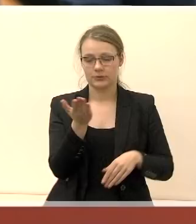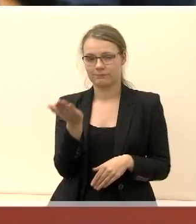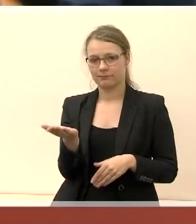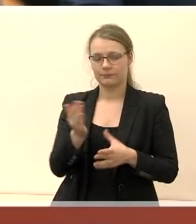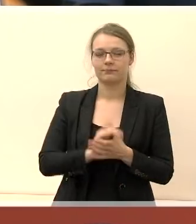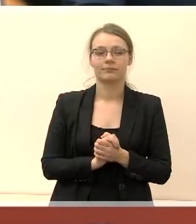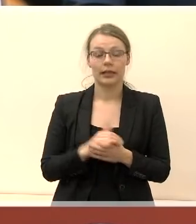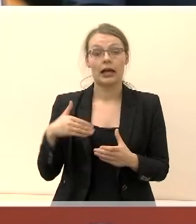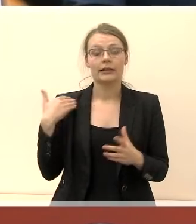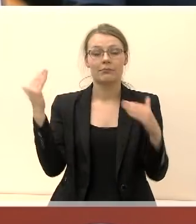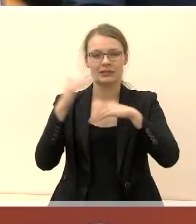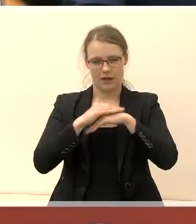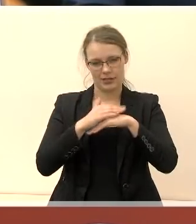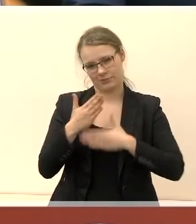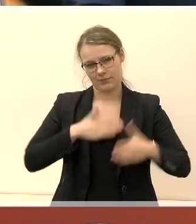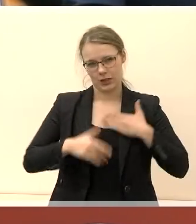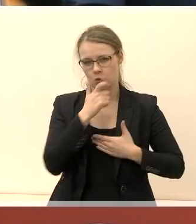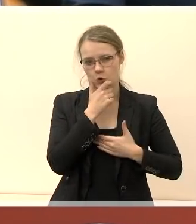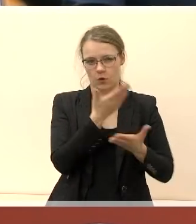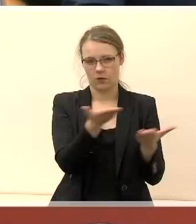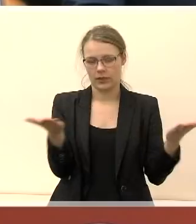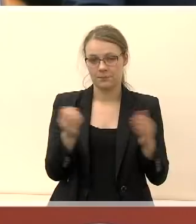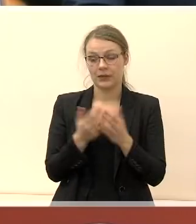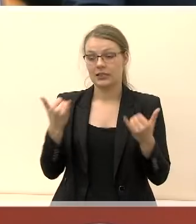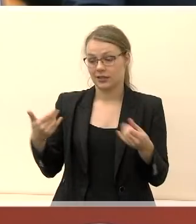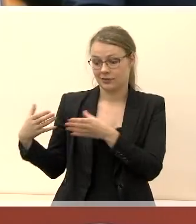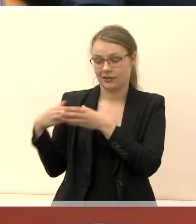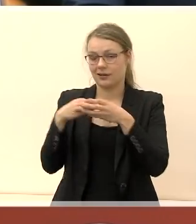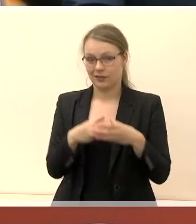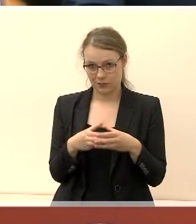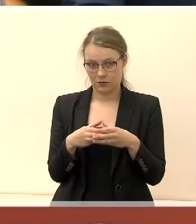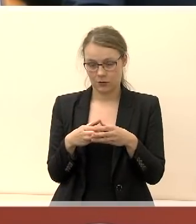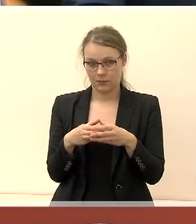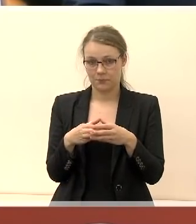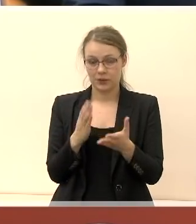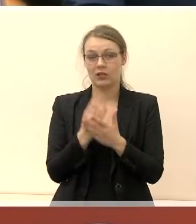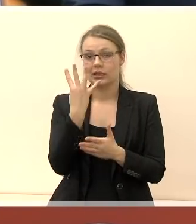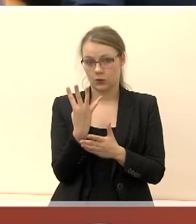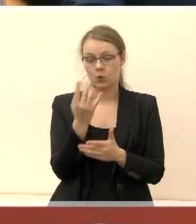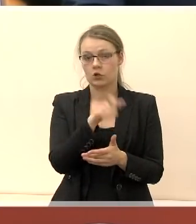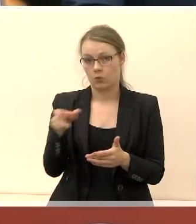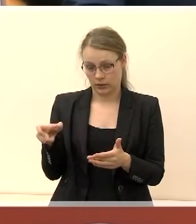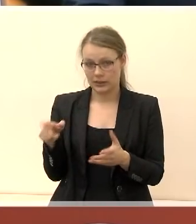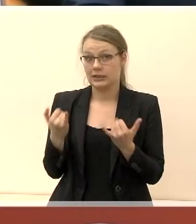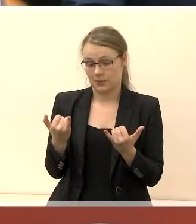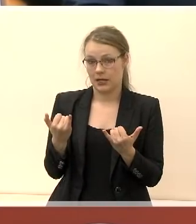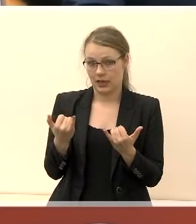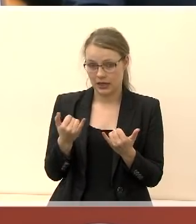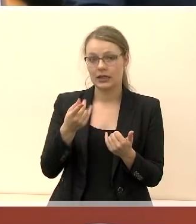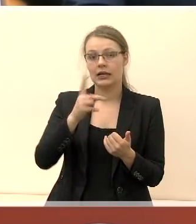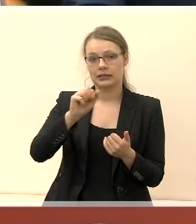Labas vakaras, mėly Žiūrovai. Mane atlydėjo komanda, keturi žmonės, Darius